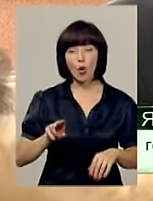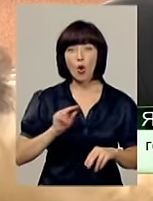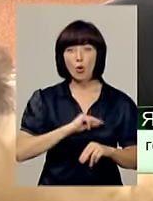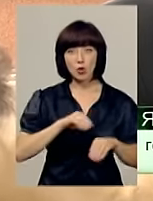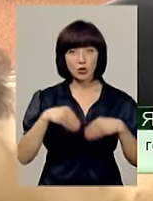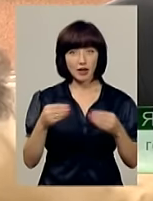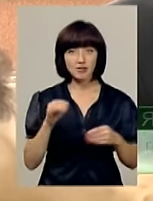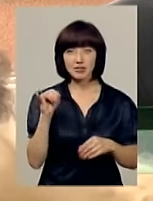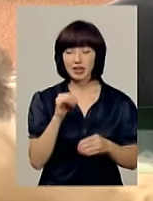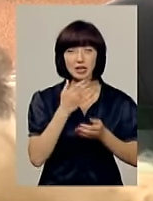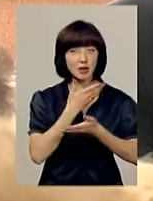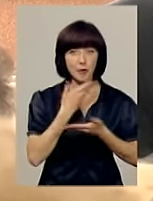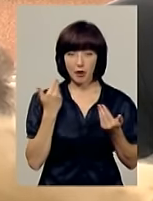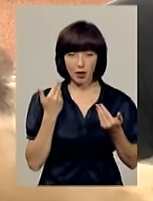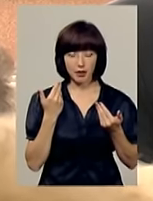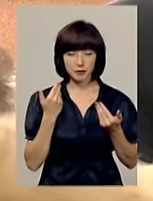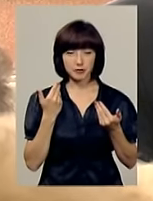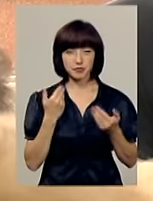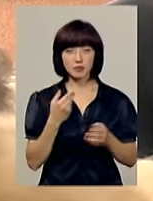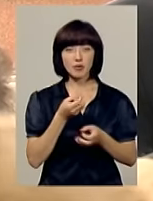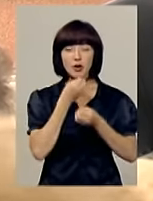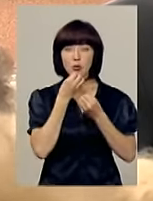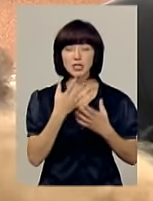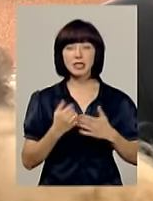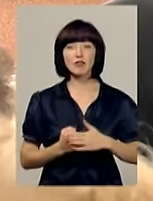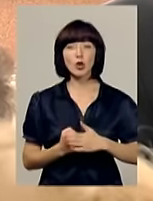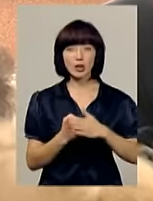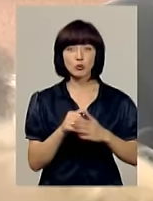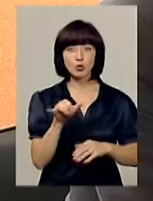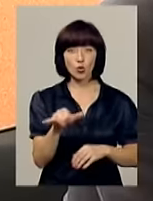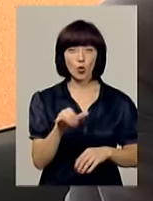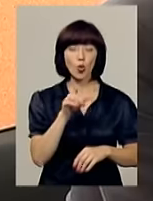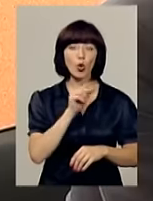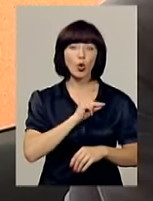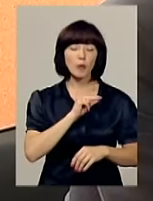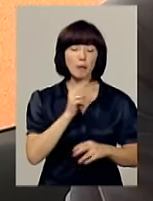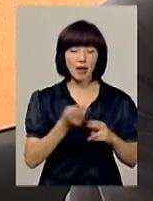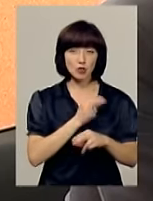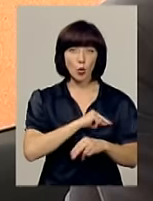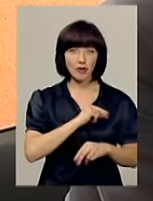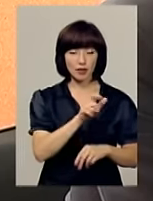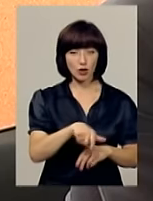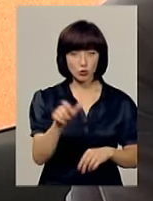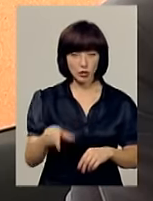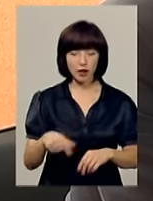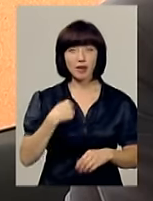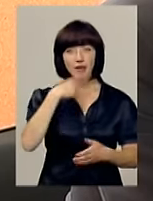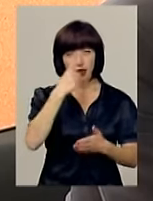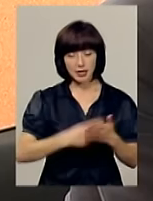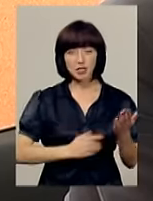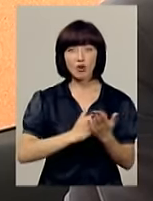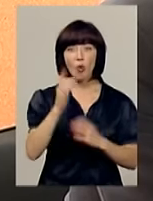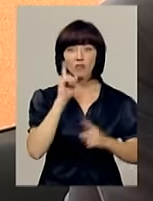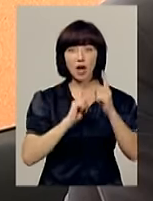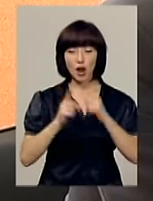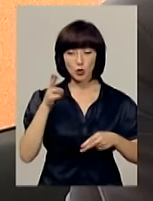немає позитивного іміджу у безробітних. Маю надію, що Верховна Рада України до кінця